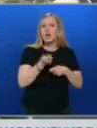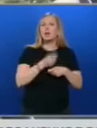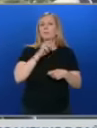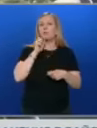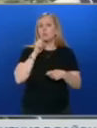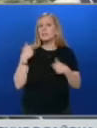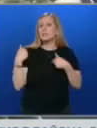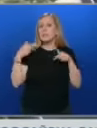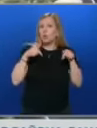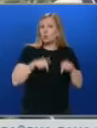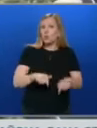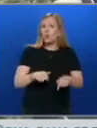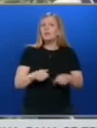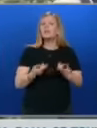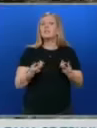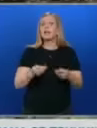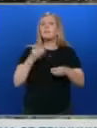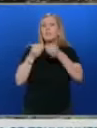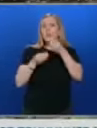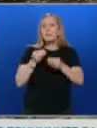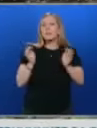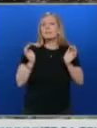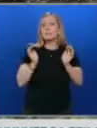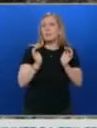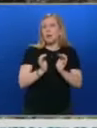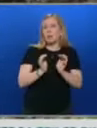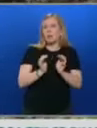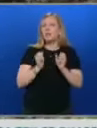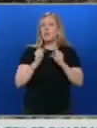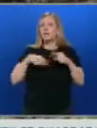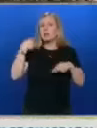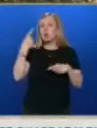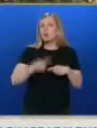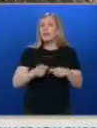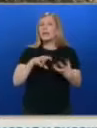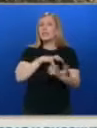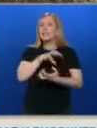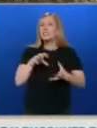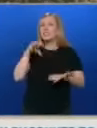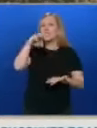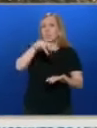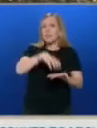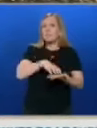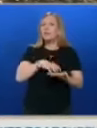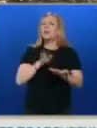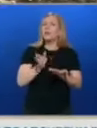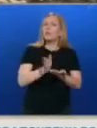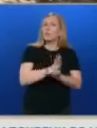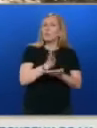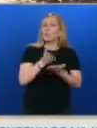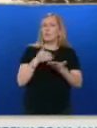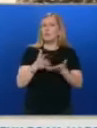сте стигна до тук, че щетите са минимални. Очаква се утре кризисният щаб в Община Елимпелин да отмени частичното